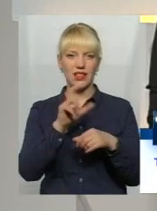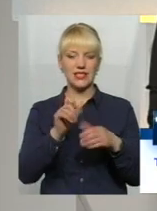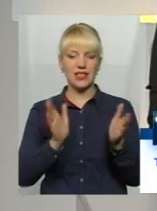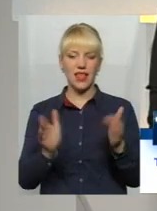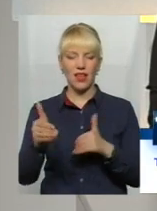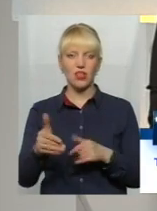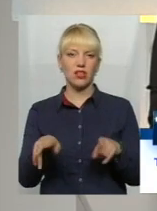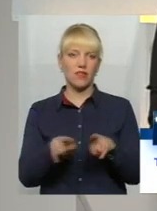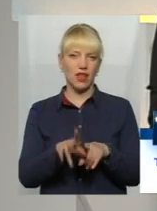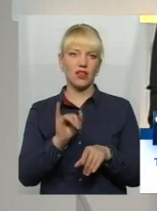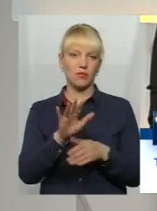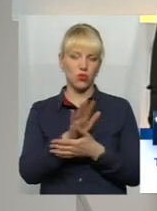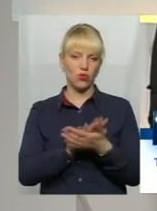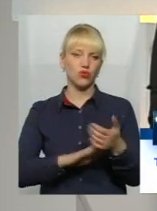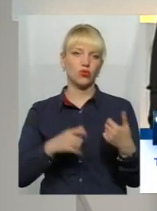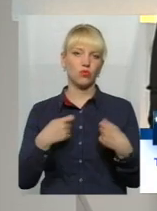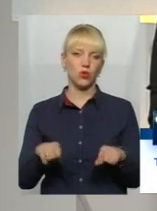ми зрозуміли ваше питання, дякую.